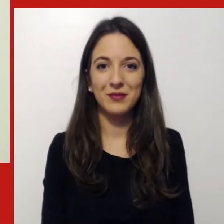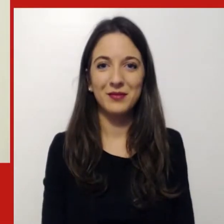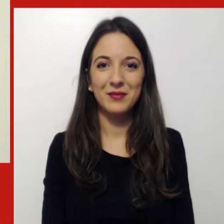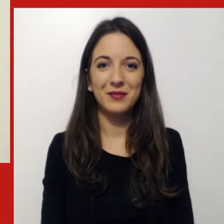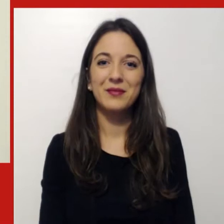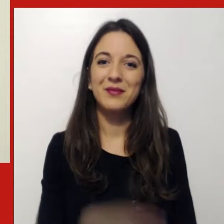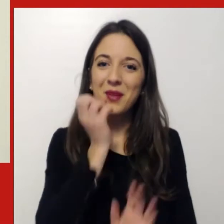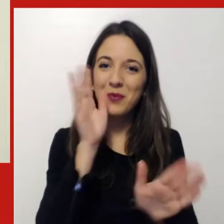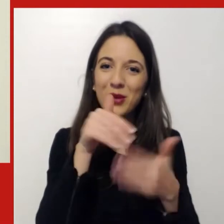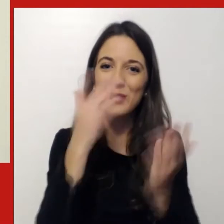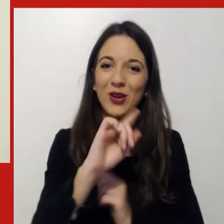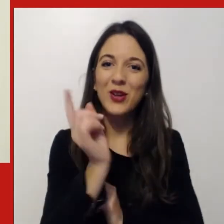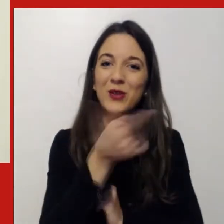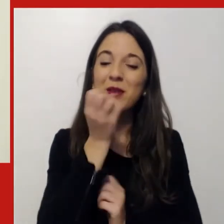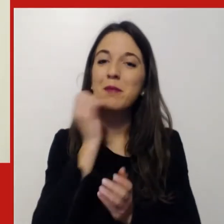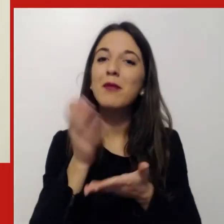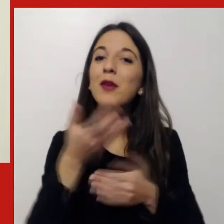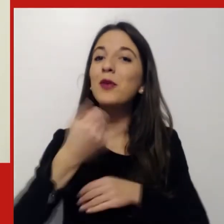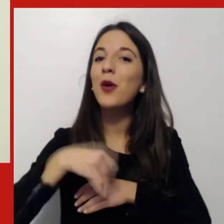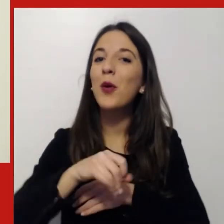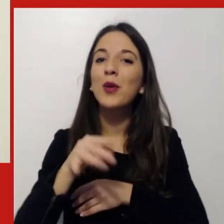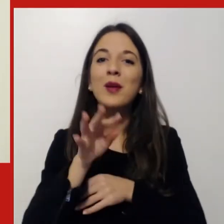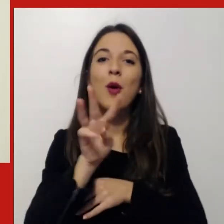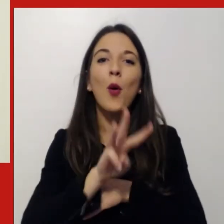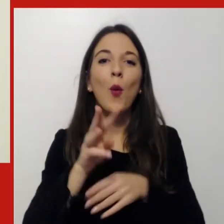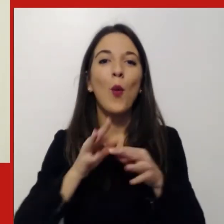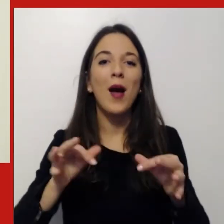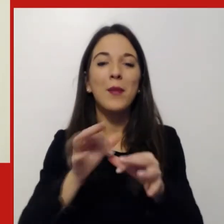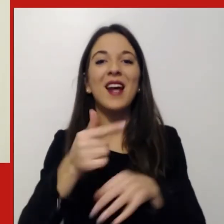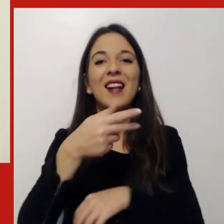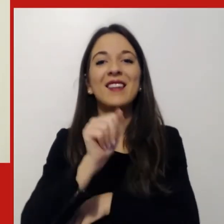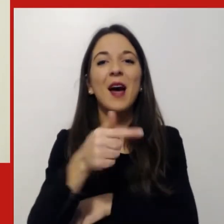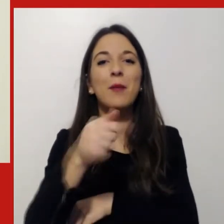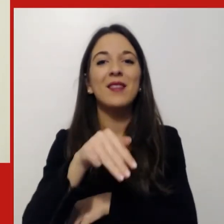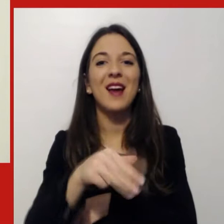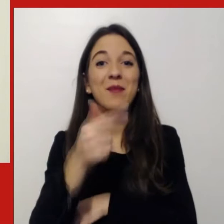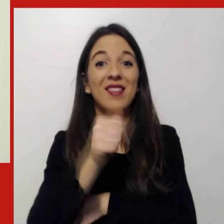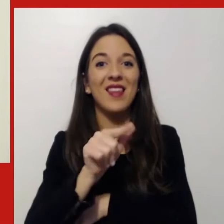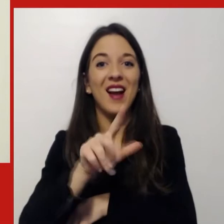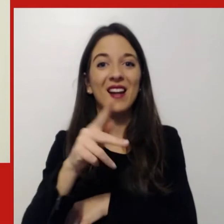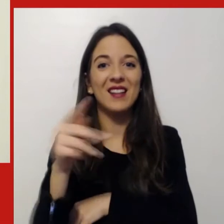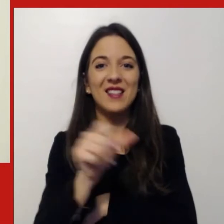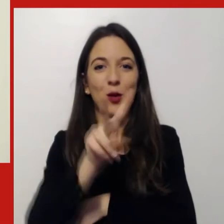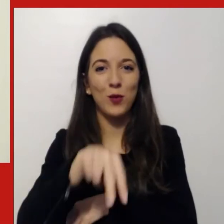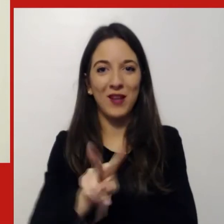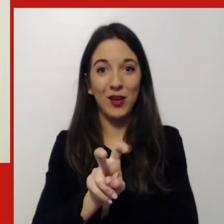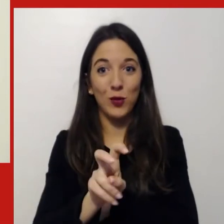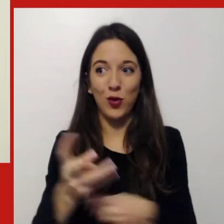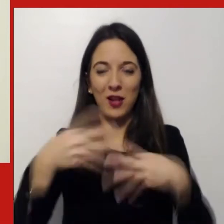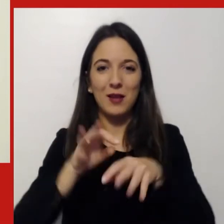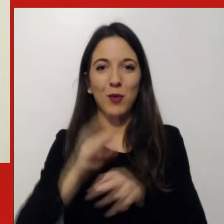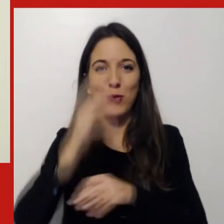Buongiorno a tutti, benvenuti a quest'ultimo webinar della serie TamTanTalks 2021 organizzata appunto da General Italia.